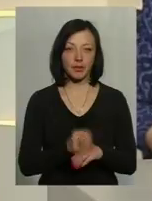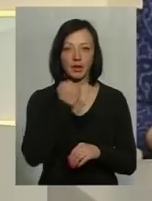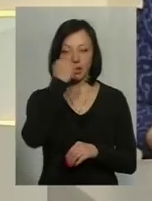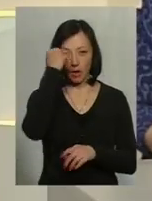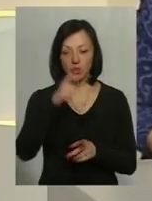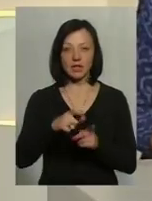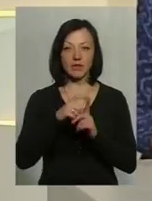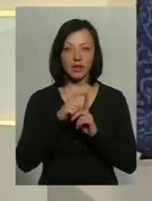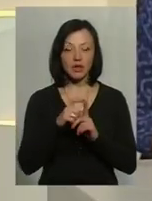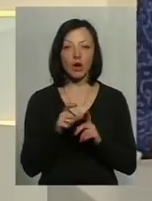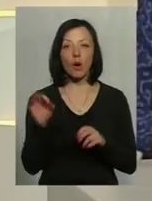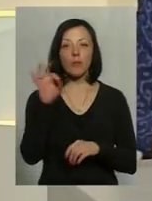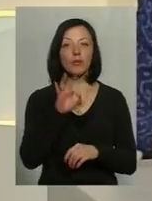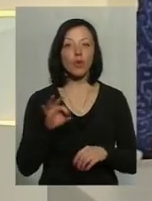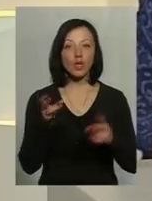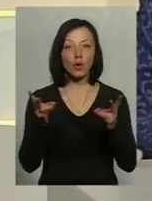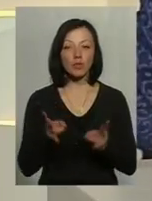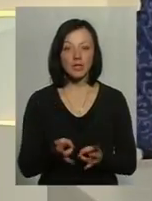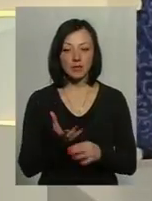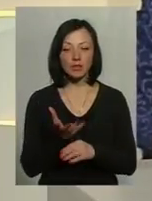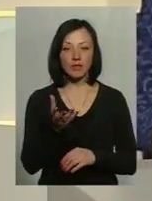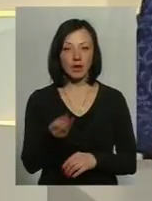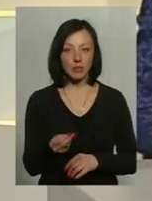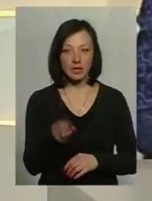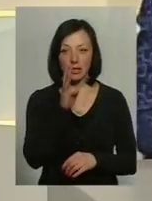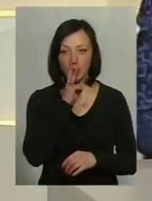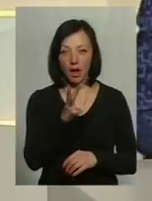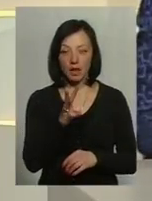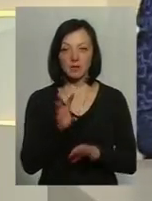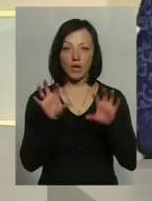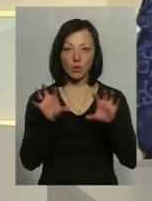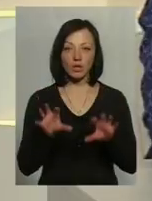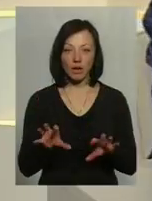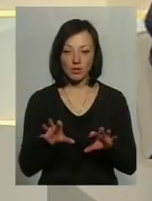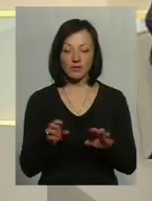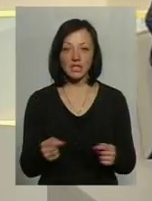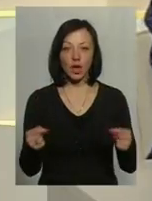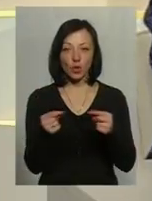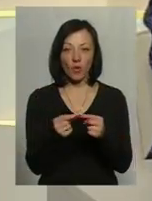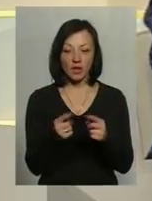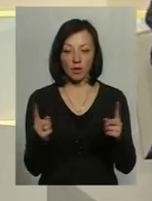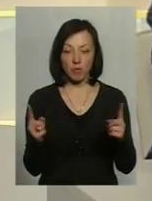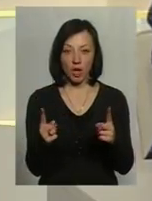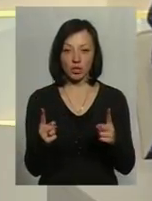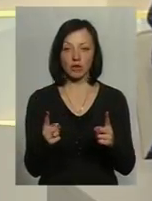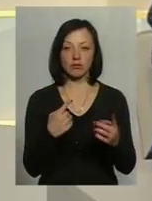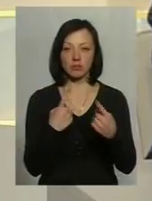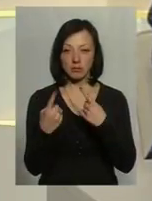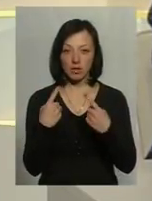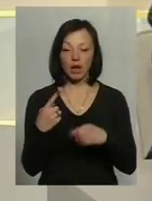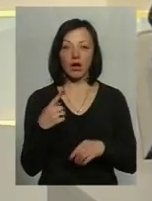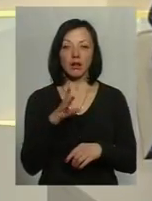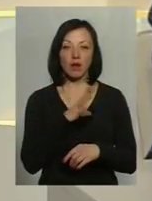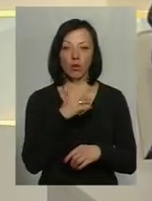відповідь. Власне, про необхідність виплати зарплати у законодавчо встановлених межах йшлося і на